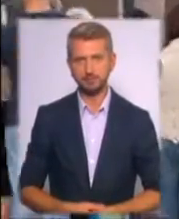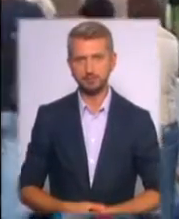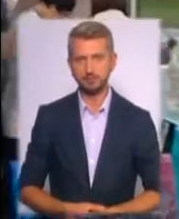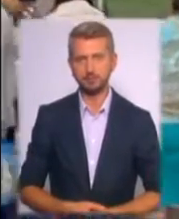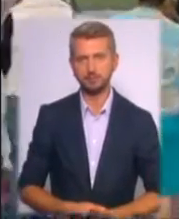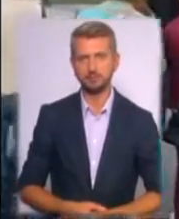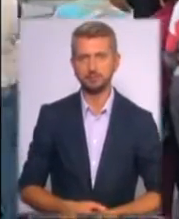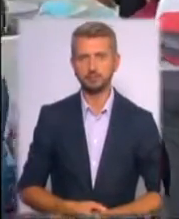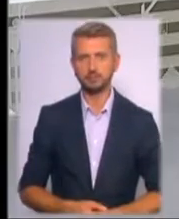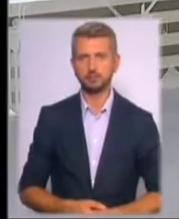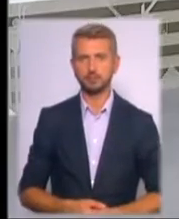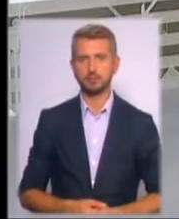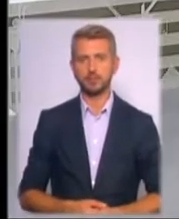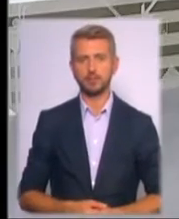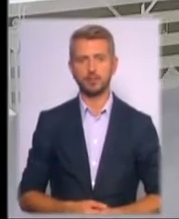телеканал Київ.